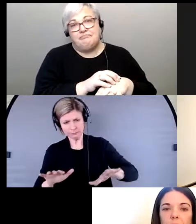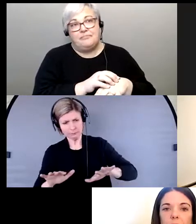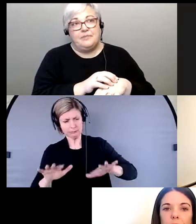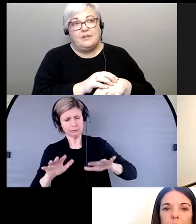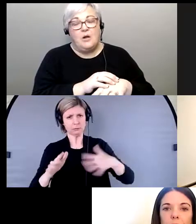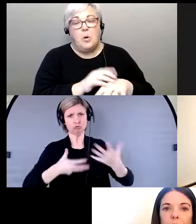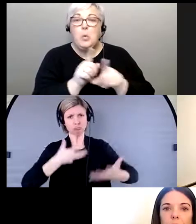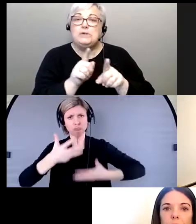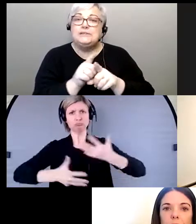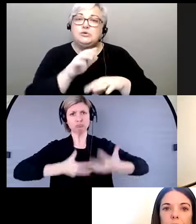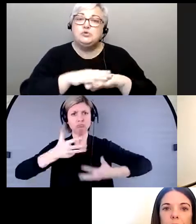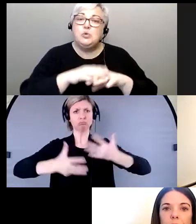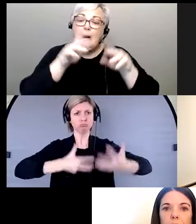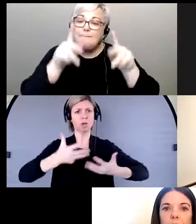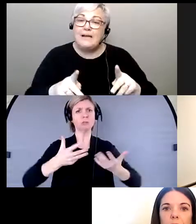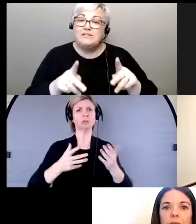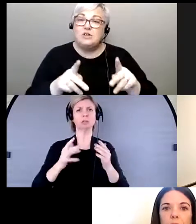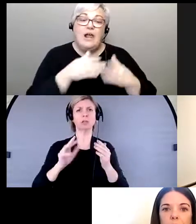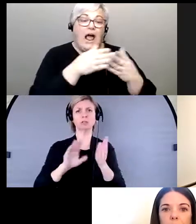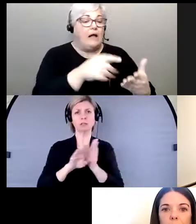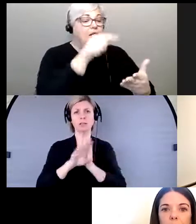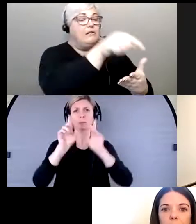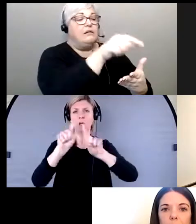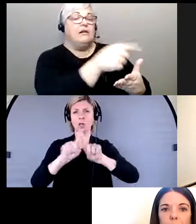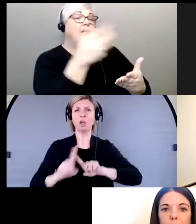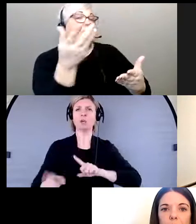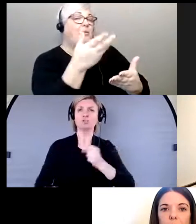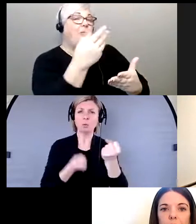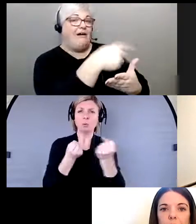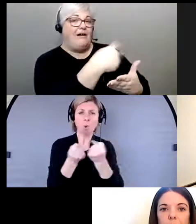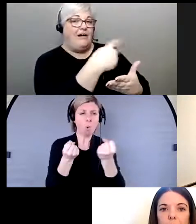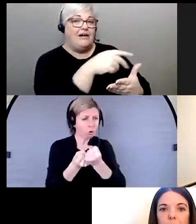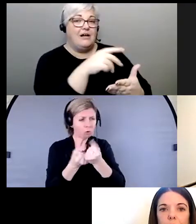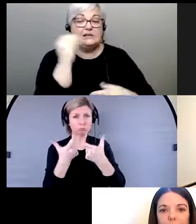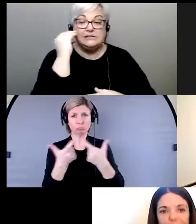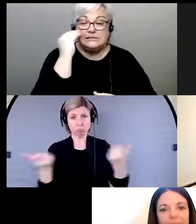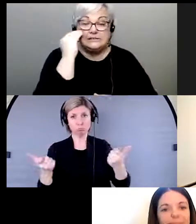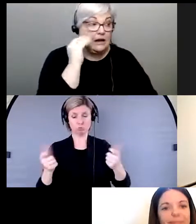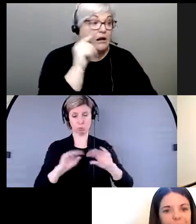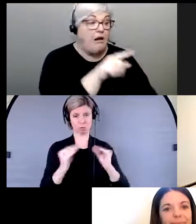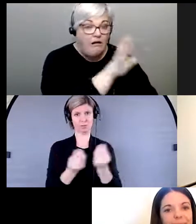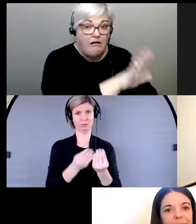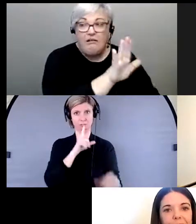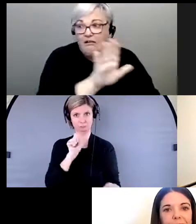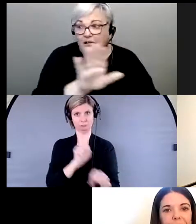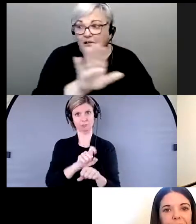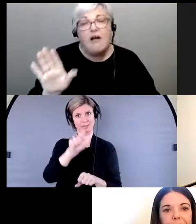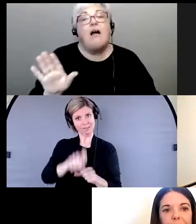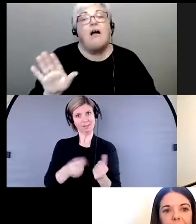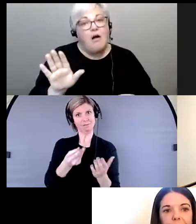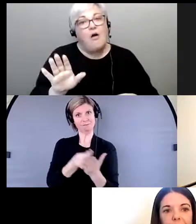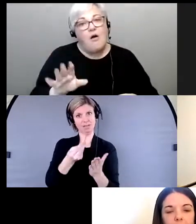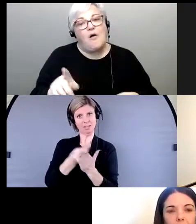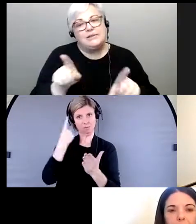sur les personnes qu'on aide, basé l'aide et la programmation sur ce que vous savez des communautés et donc c'est pour ça que les